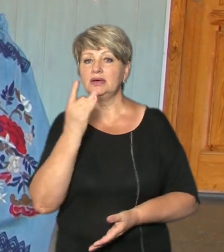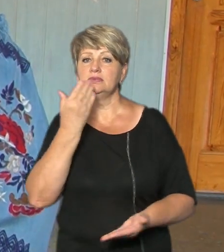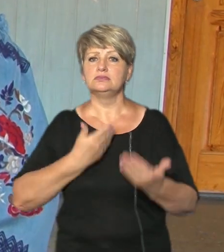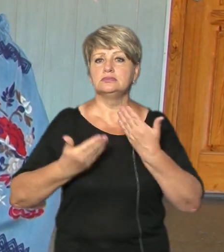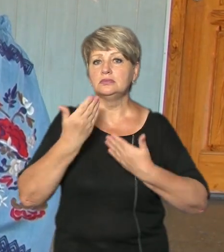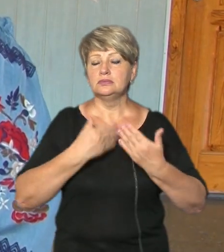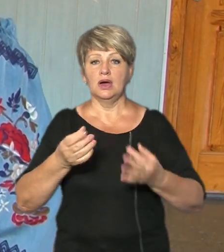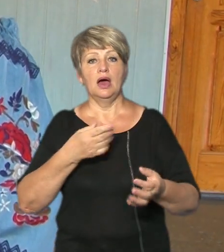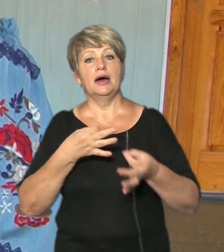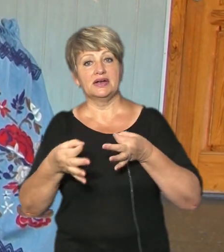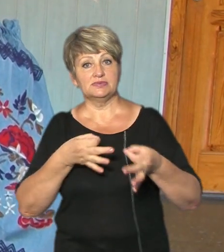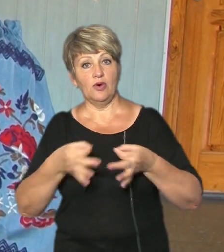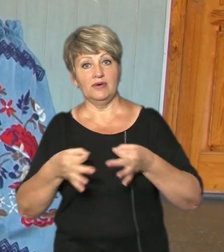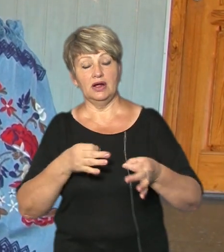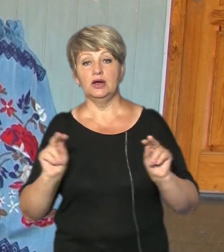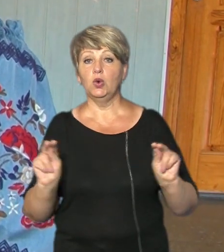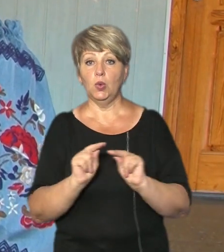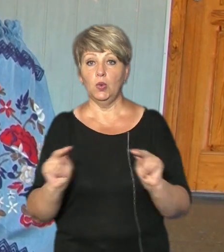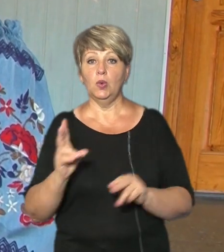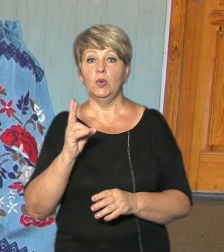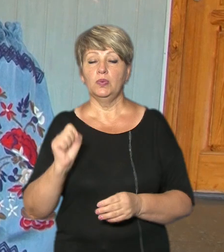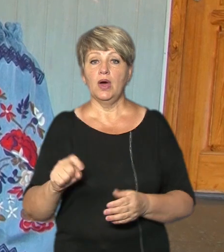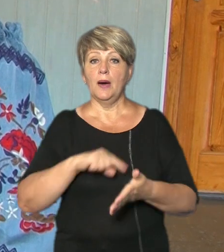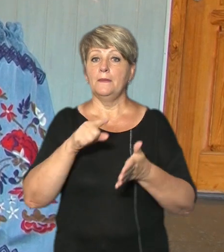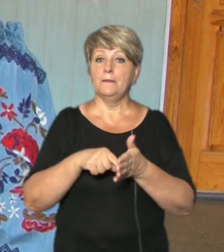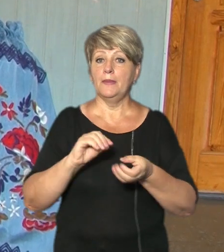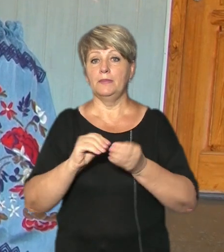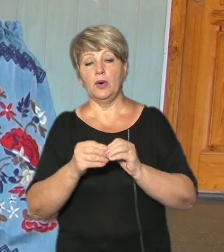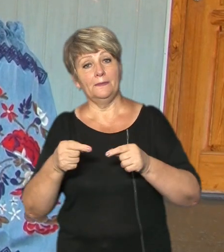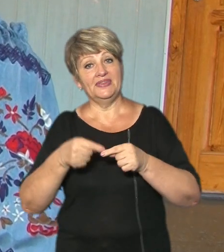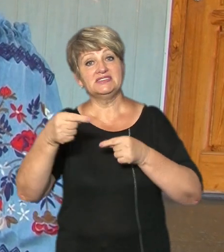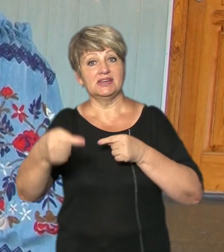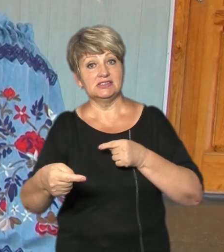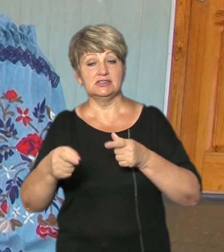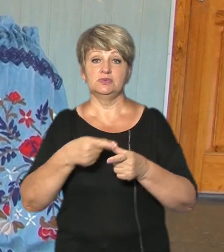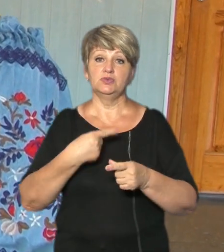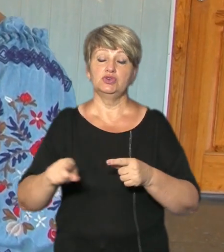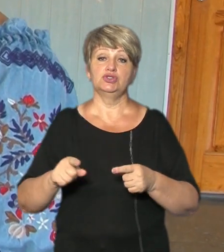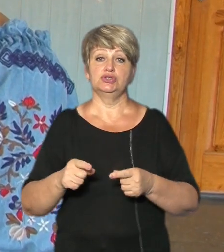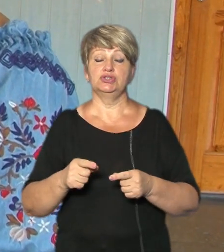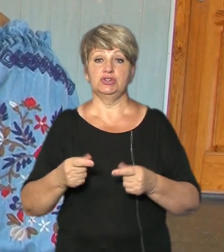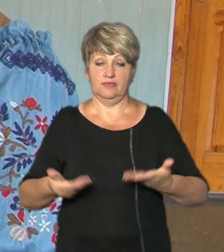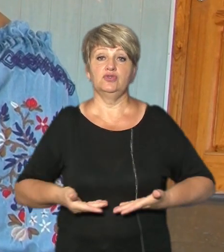нами розмовляли вчителі на привід того чи будемо дистанційно чи очно